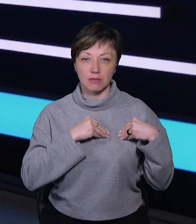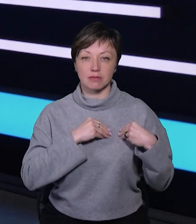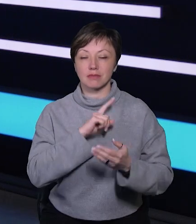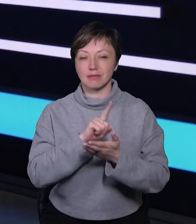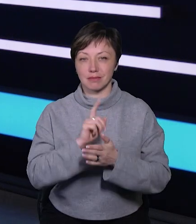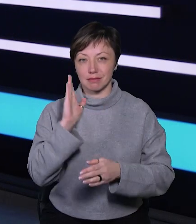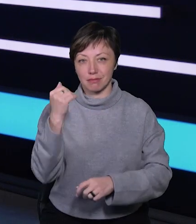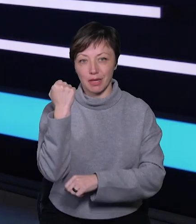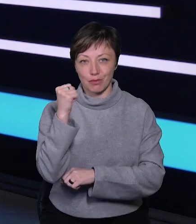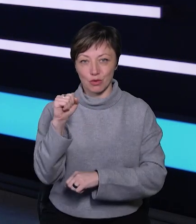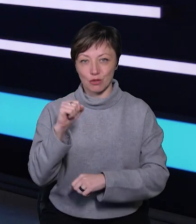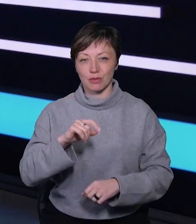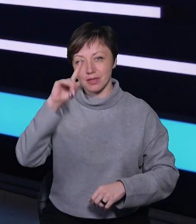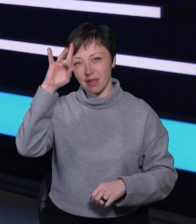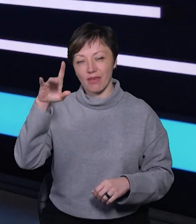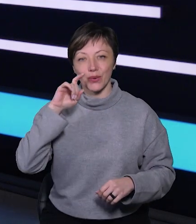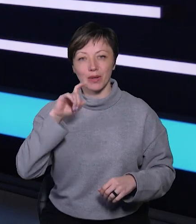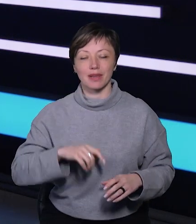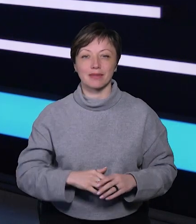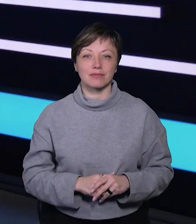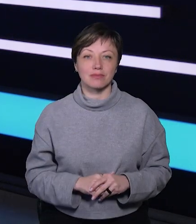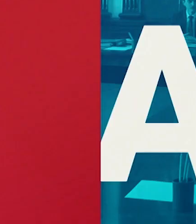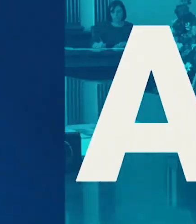Разом неодмінно переможемо. Слава Україні!